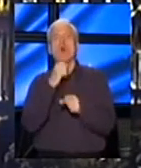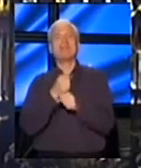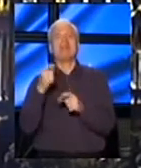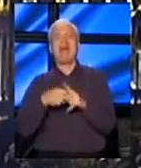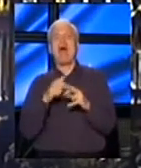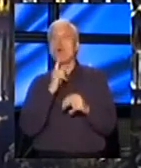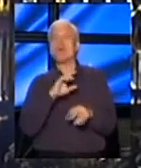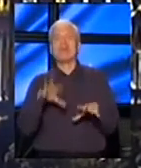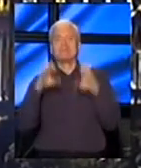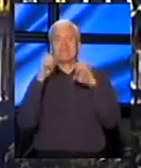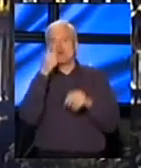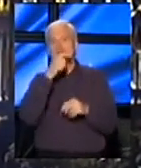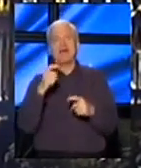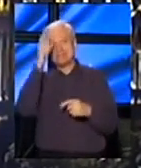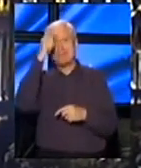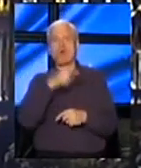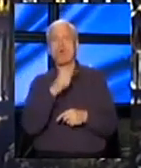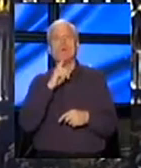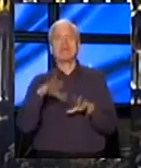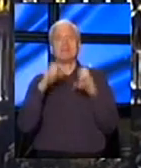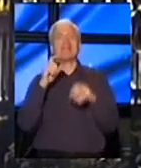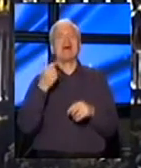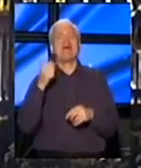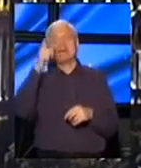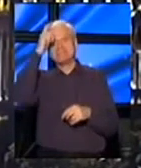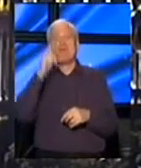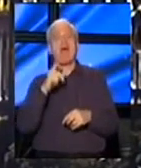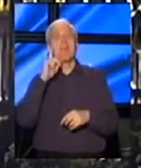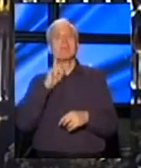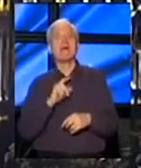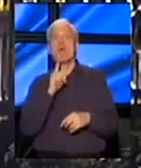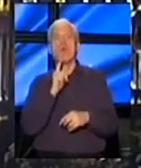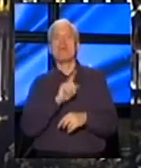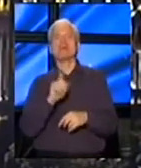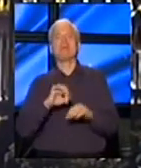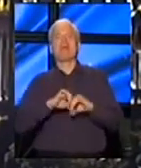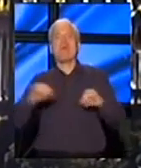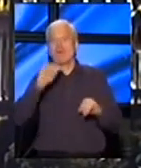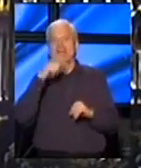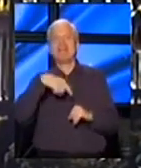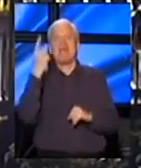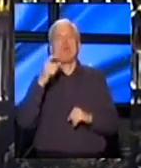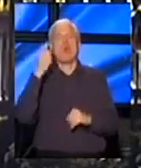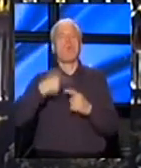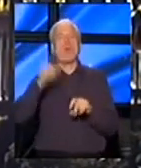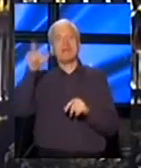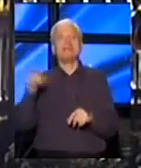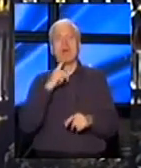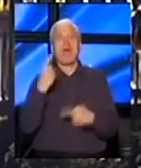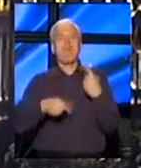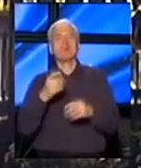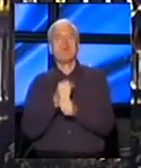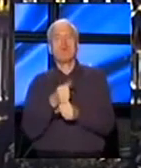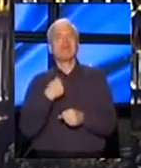ne shvata šta je Srbija i koji ne shvata da je Srbija majka u kojoj ne sme da izdvaja ni jednog pojedinca koja bi politički podržao, ali to